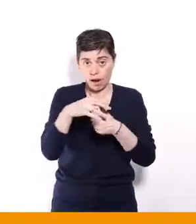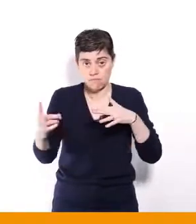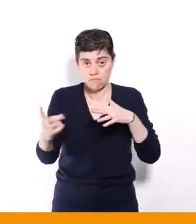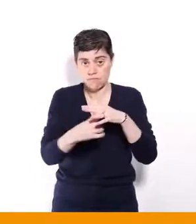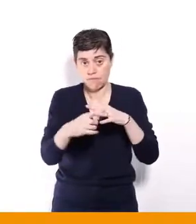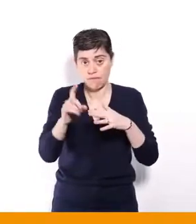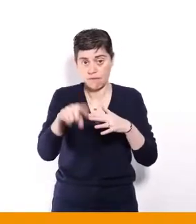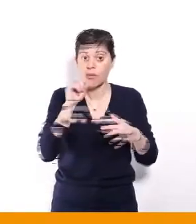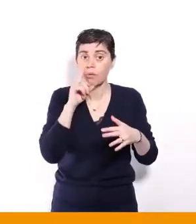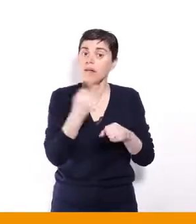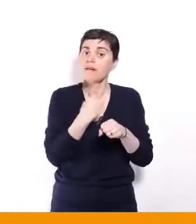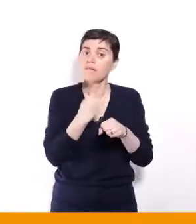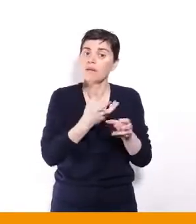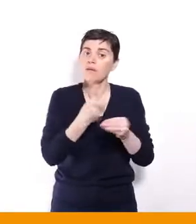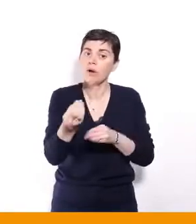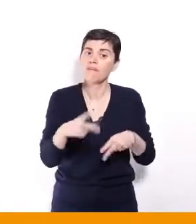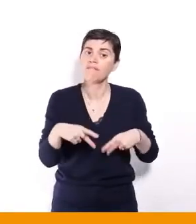travail.